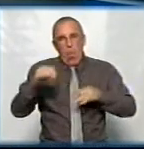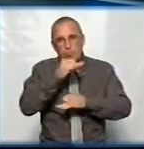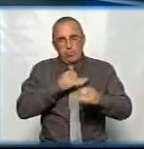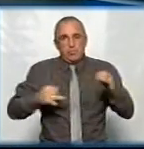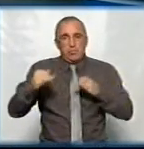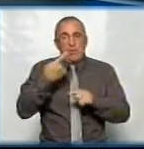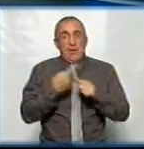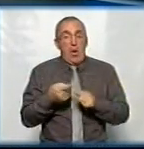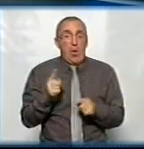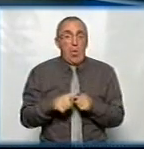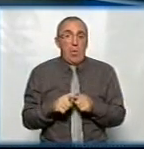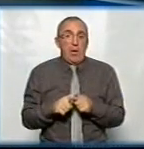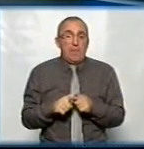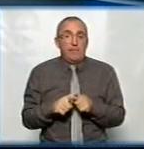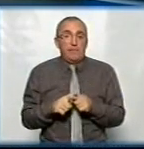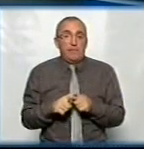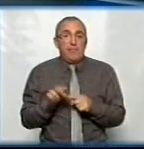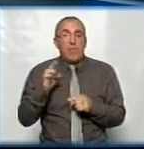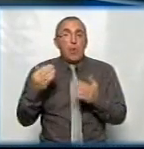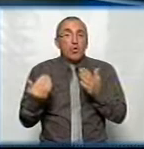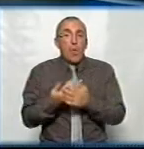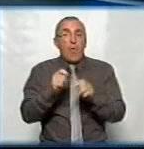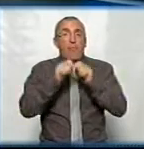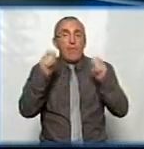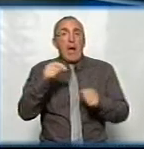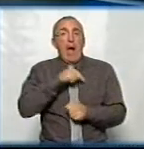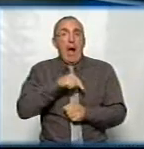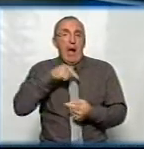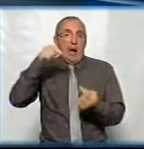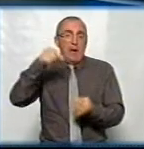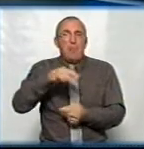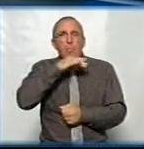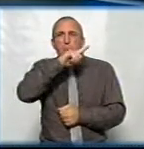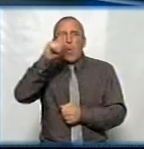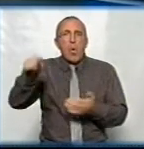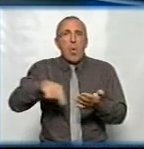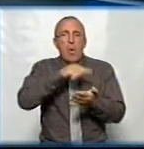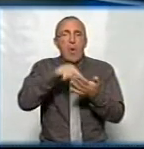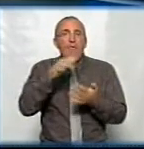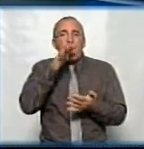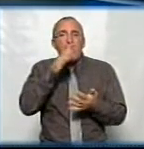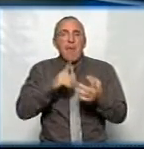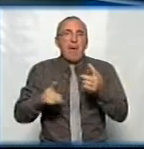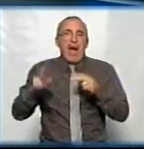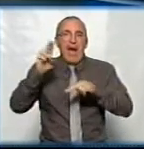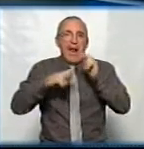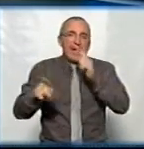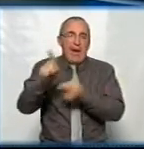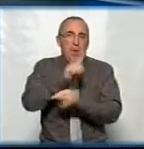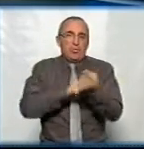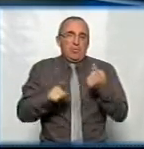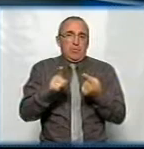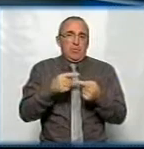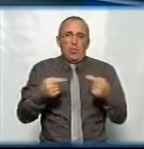Але таке нововведення характерно для многих городів во время реконструкції. Т.е. такие